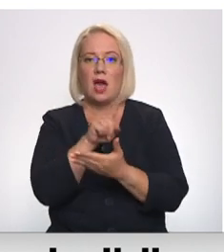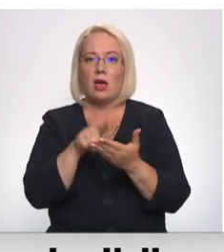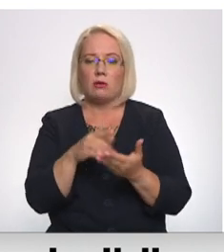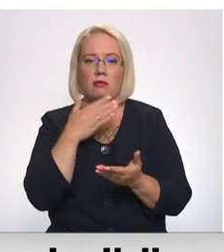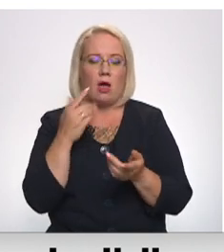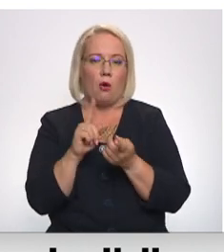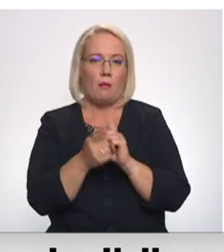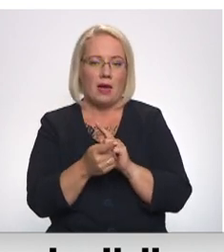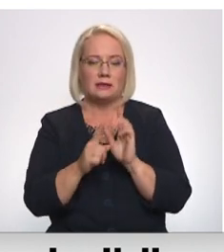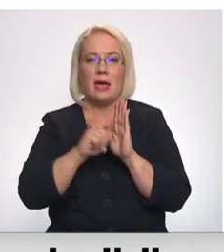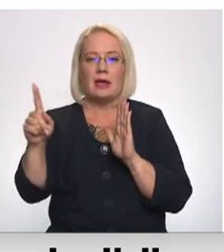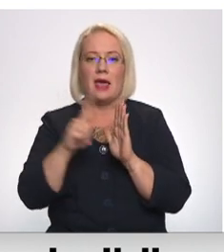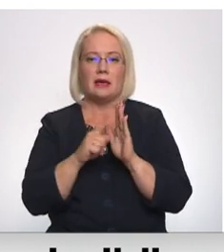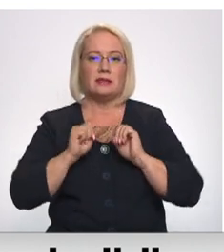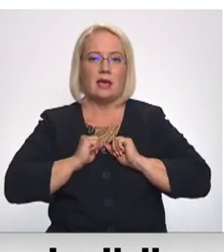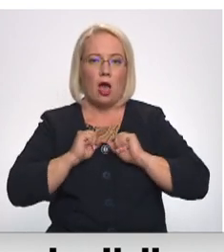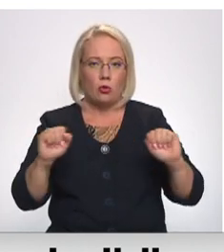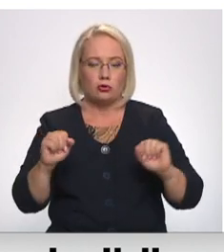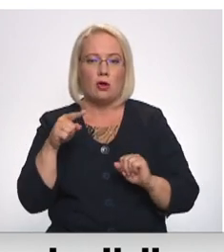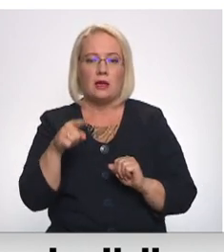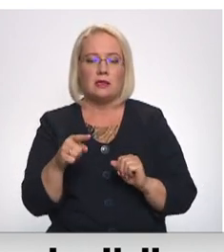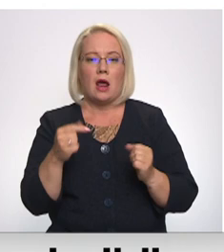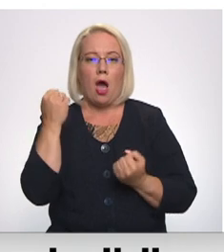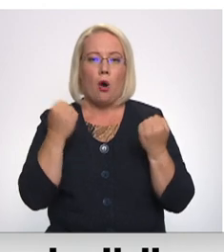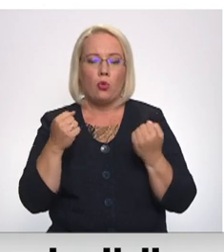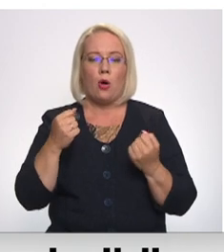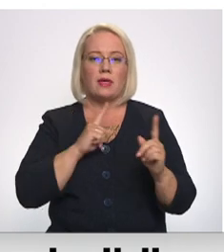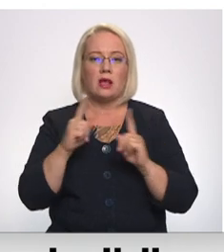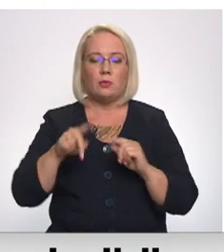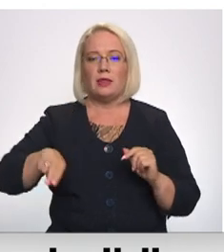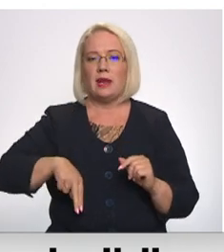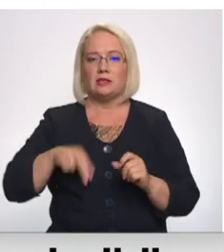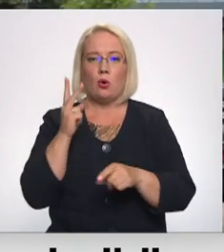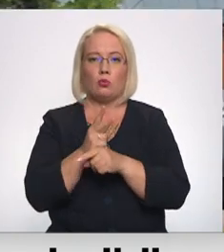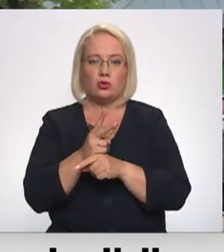mainījusies, reisi ir jānodrošina, un tas ir autotransporta direkcijas uzdoms.